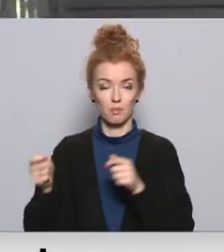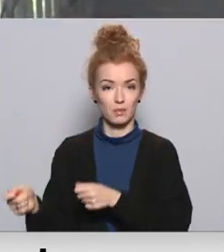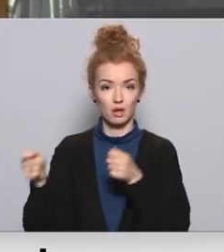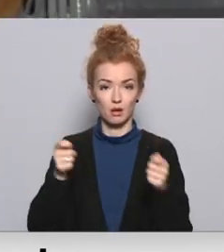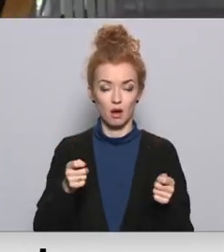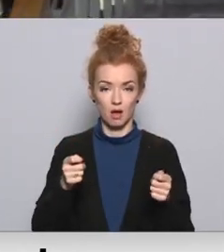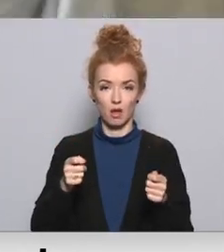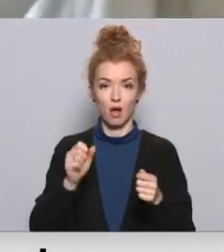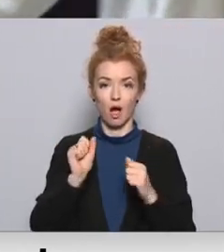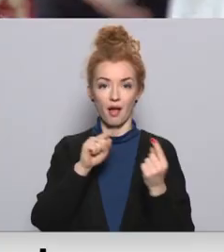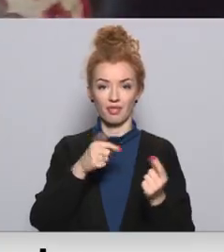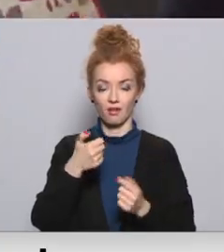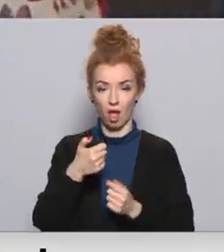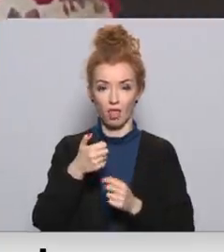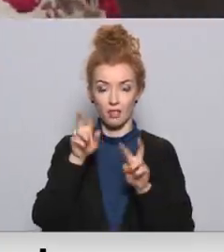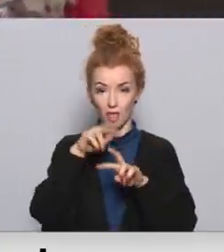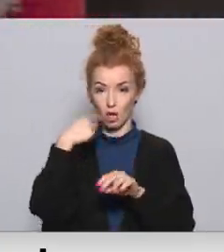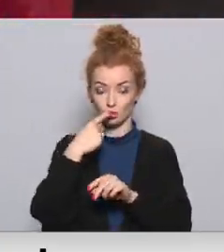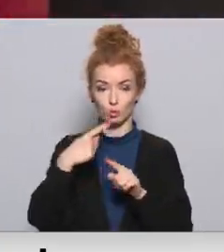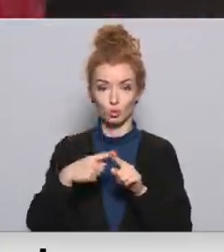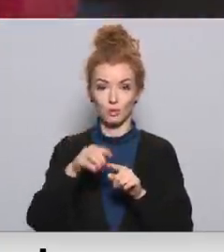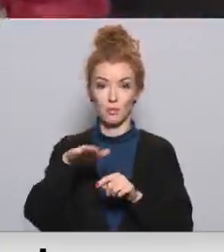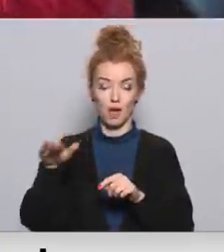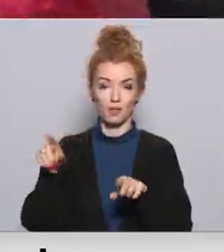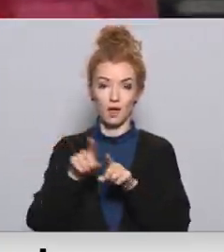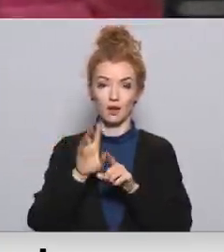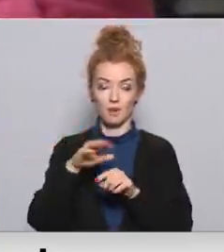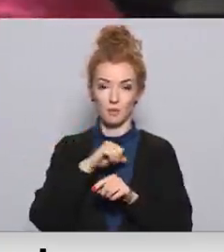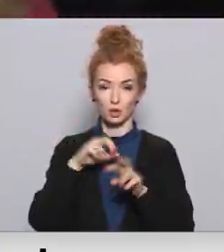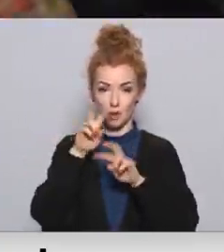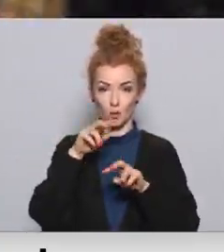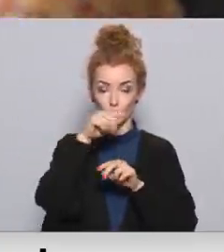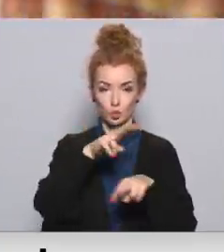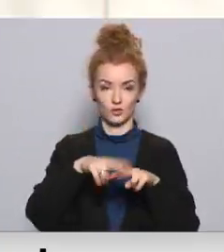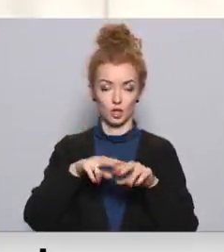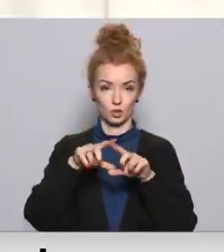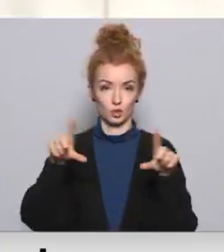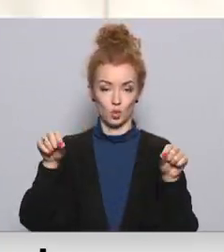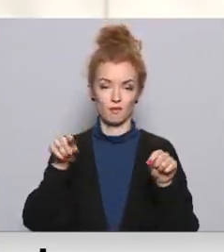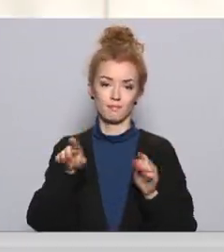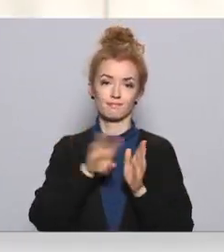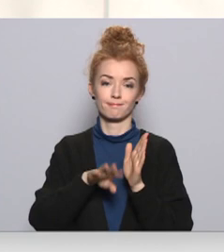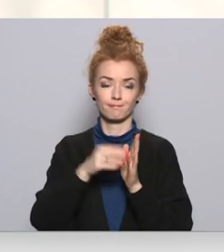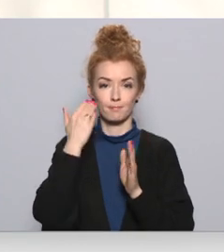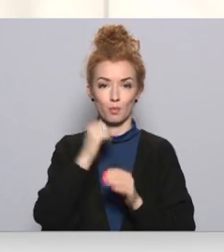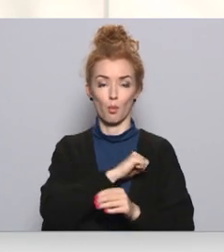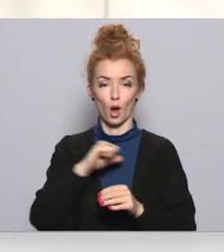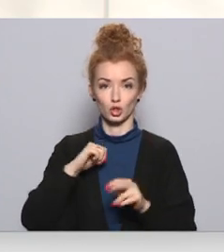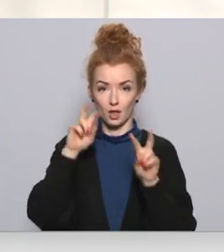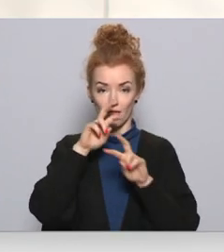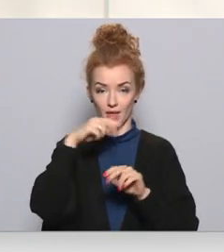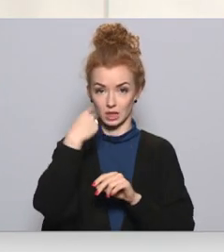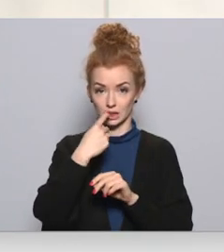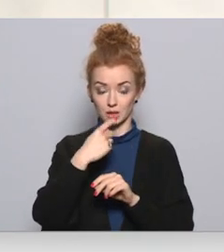antigēna testus, un bērni varēs pārbaudīt sevi arī izglītības iestādēs. Tie būs paši testi. Bērni paši arī sev